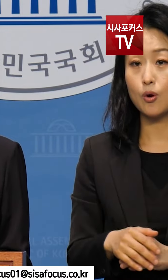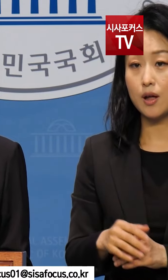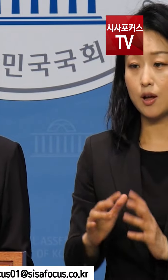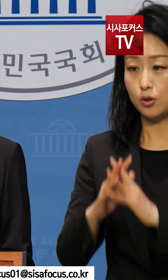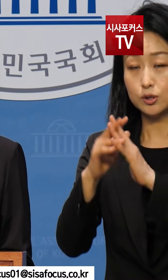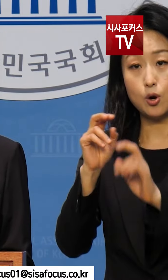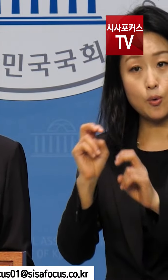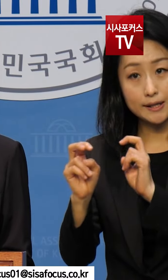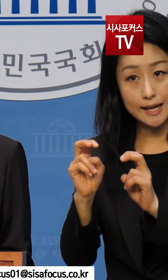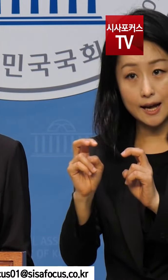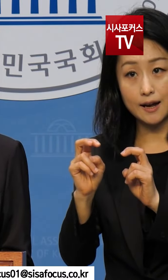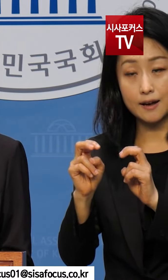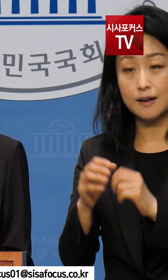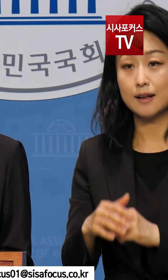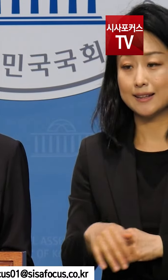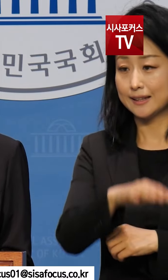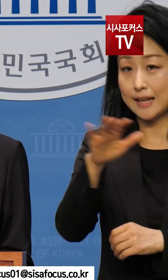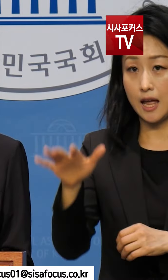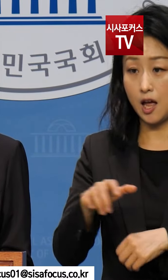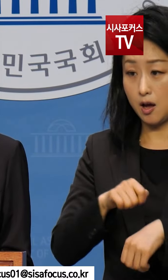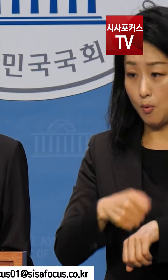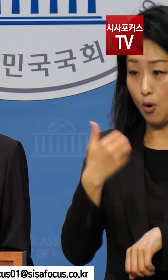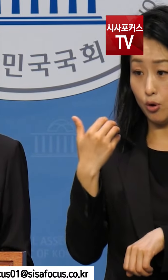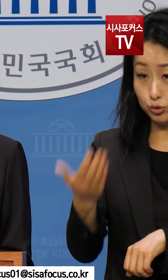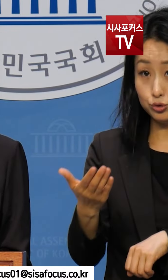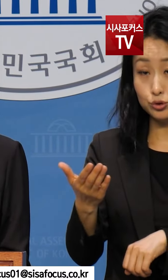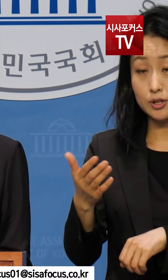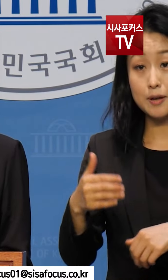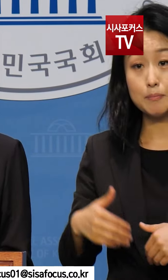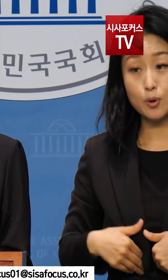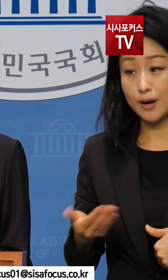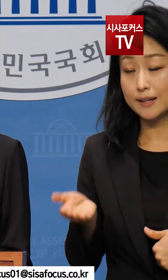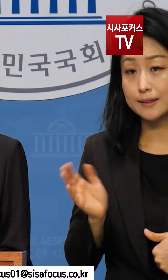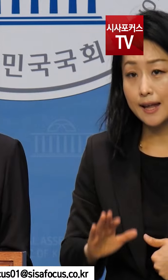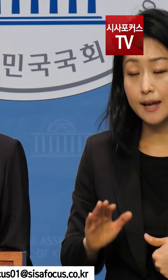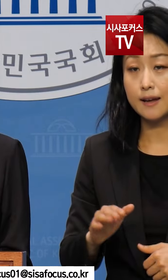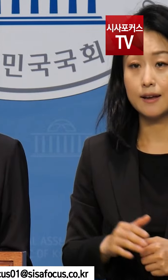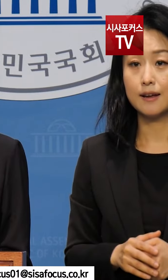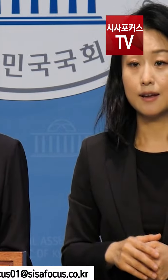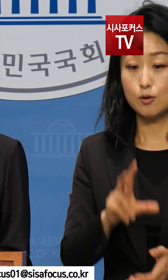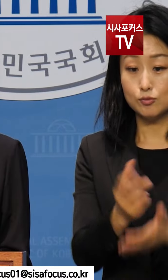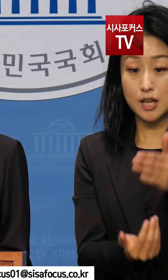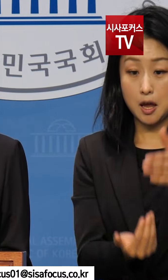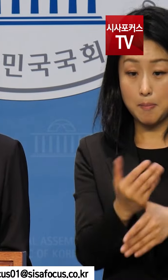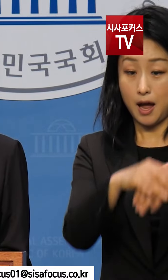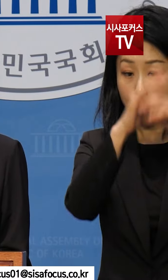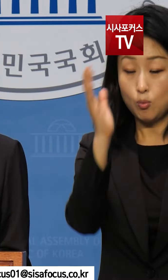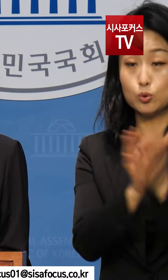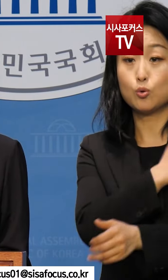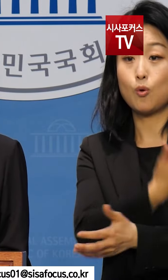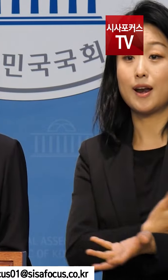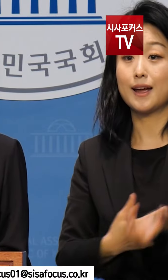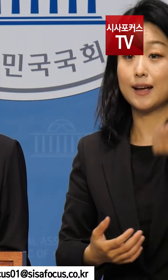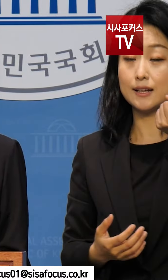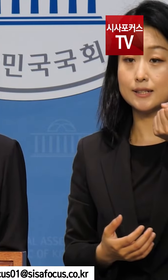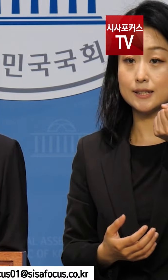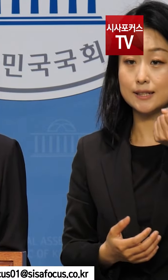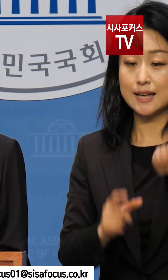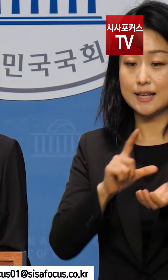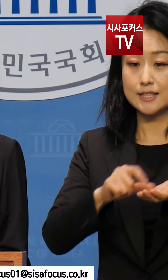경찰 등의 참사에 책임을 묻는 절차들이 진행되고는 있지만 정작 재난대응의 모든 권한을 가지고 있는